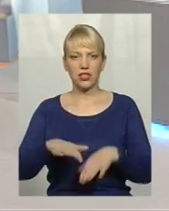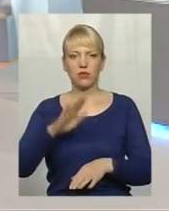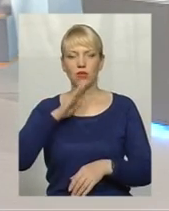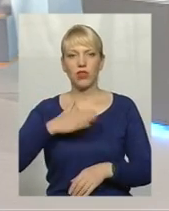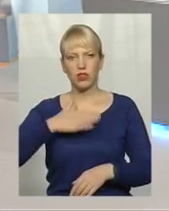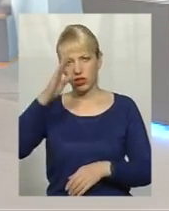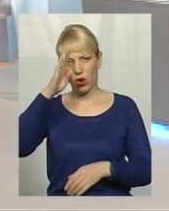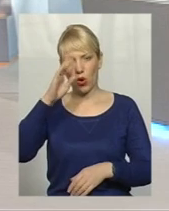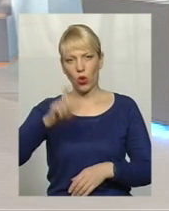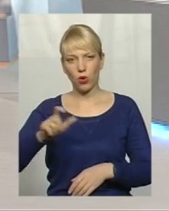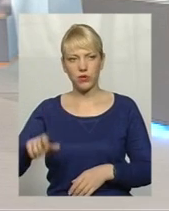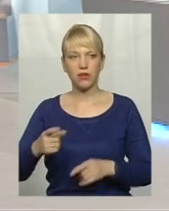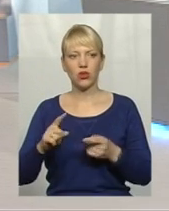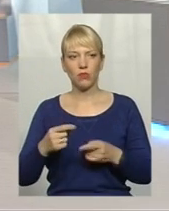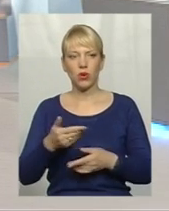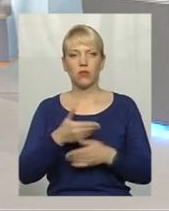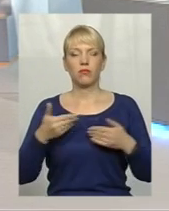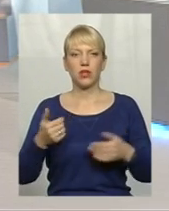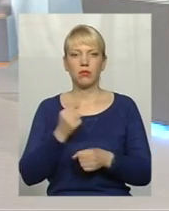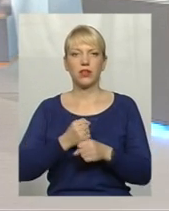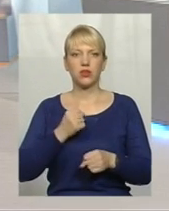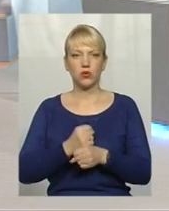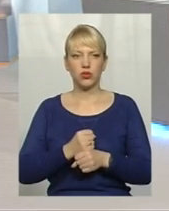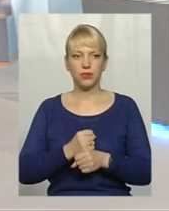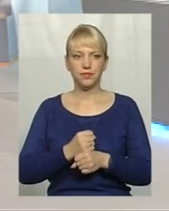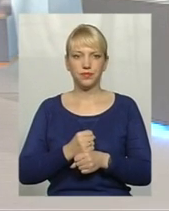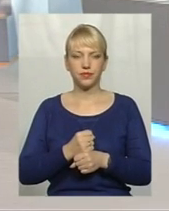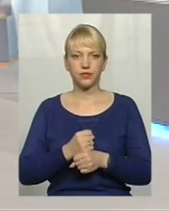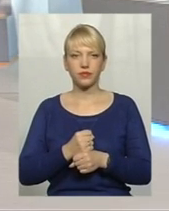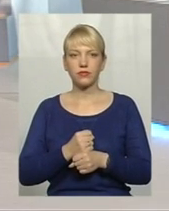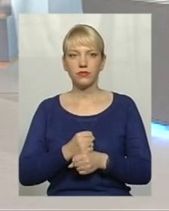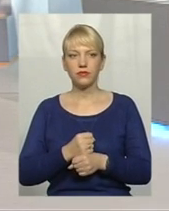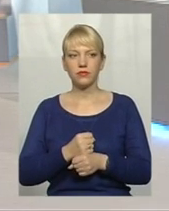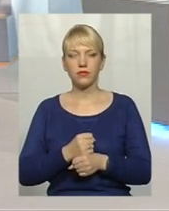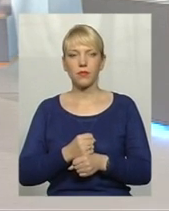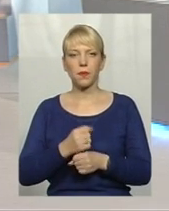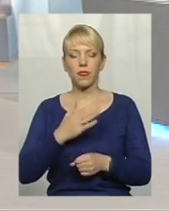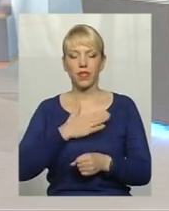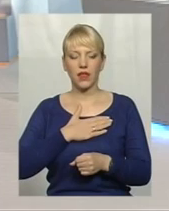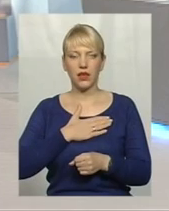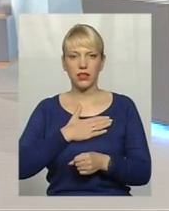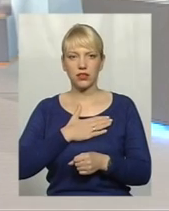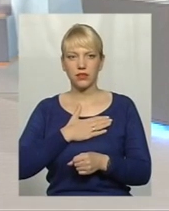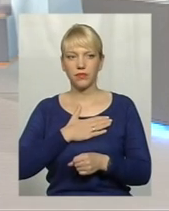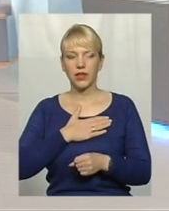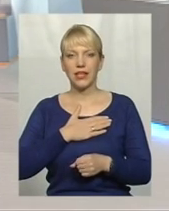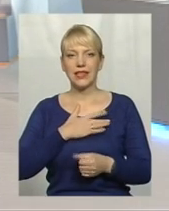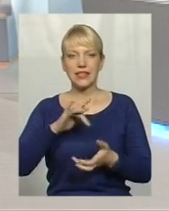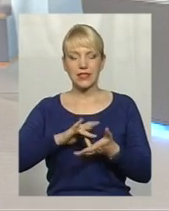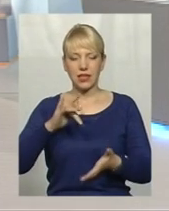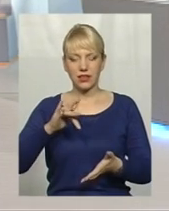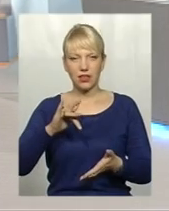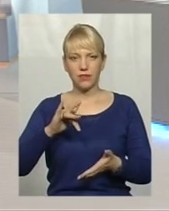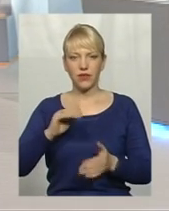би б не було. І тому, от навіть ми, працюючи в наш координаційний центр, можна